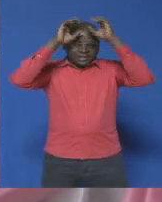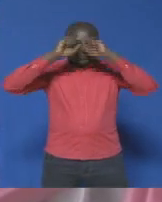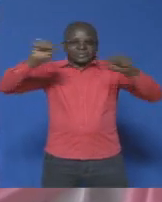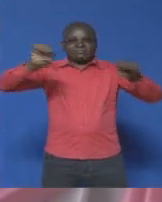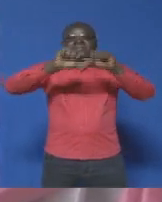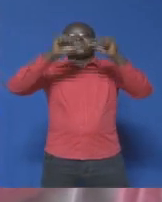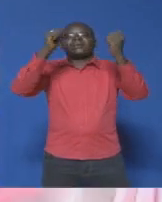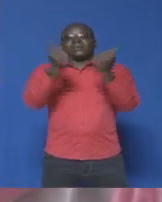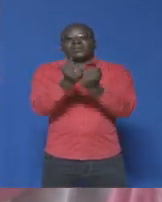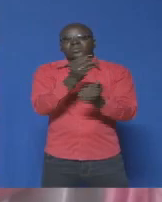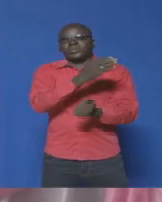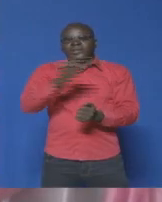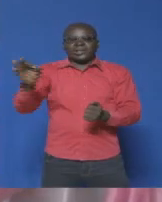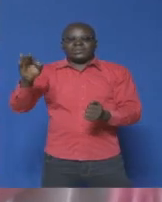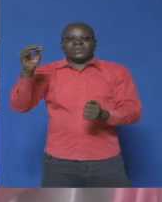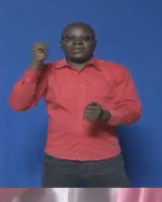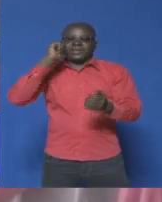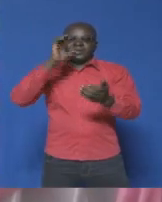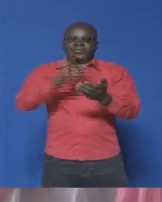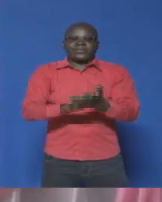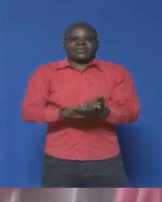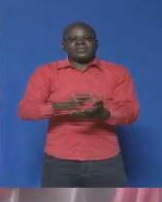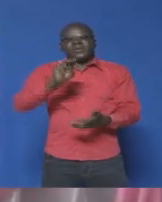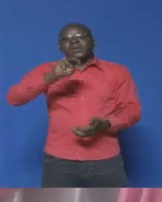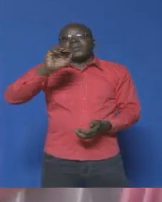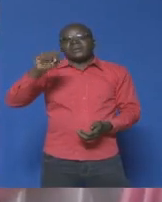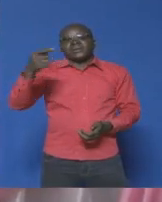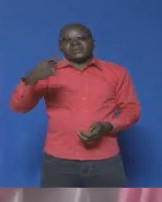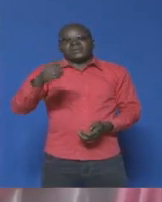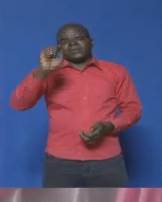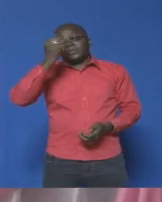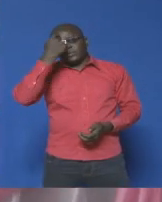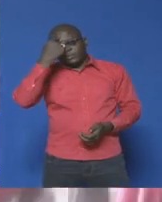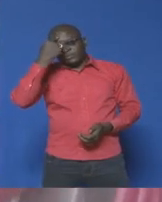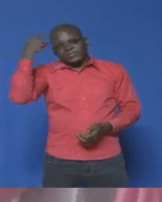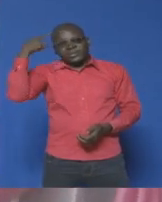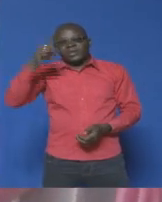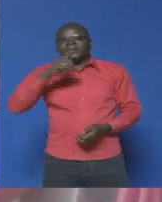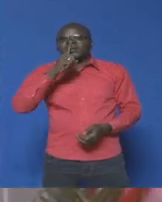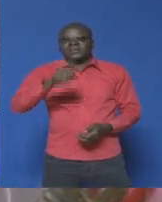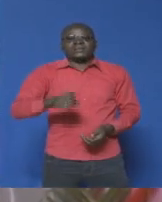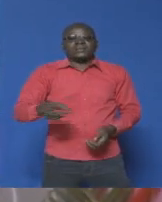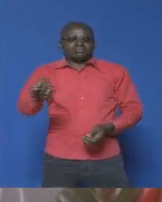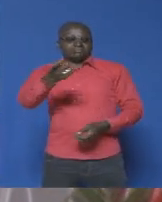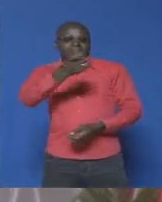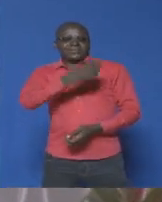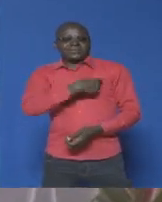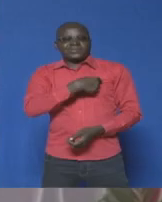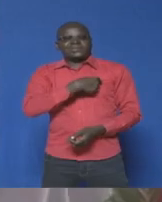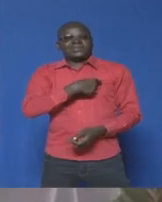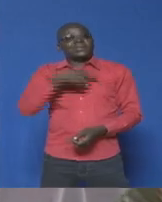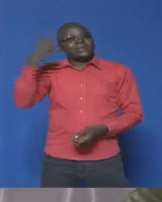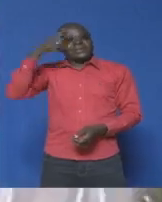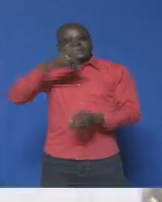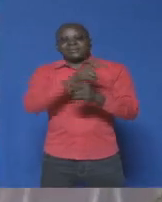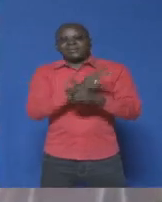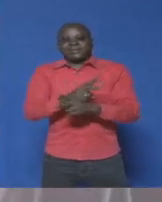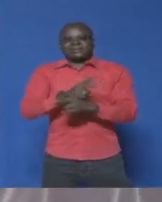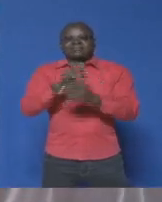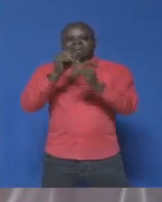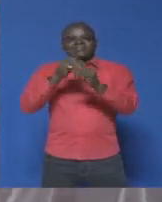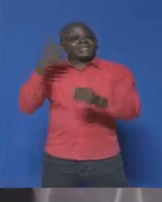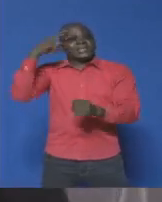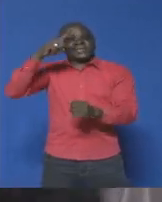Bukinabé des sages femmes et magnéticiens d'État ont été élevées respectivement au grade de l'étalon et